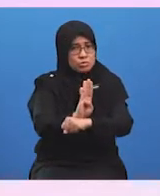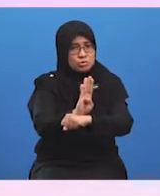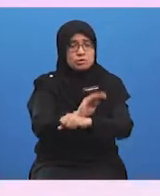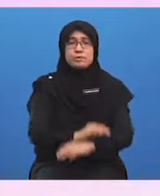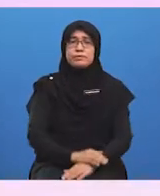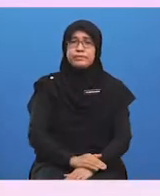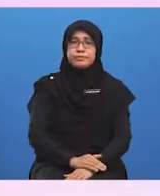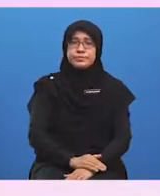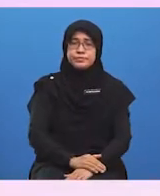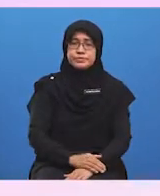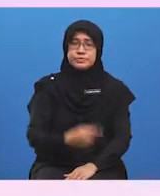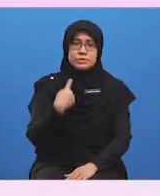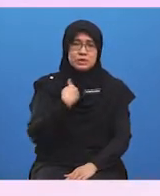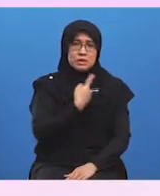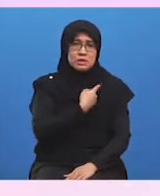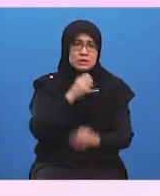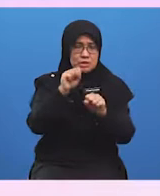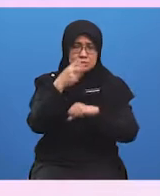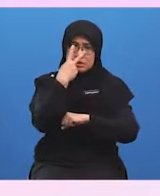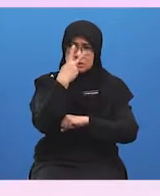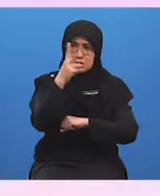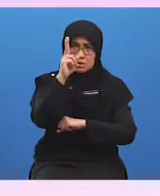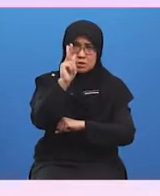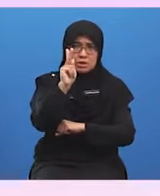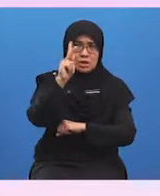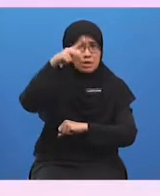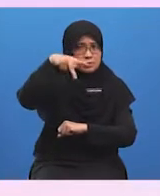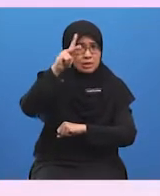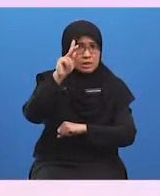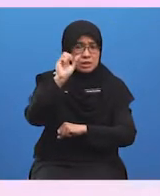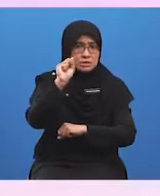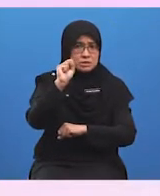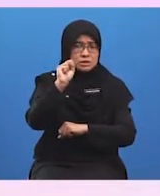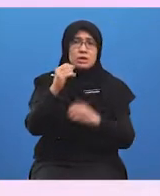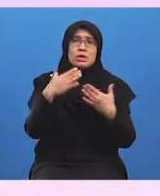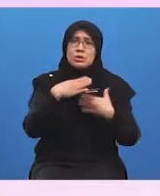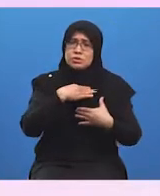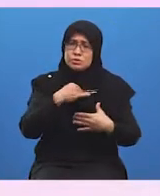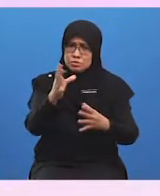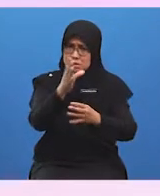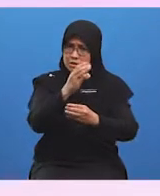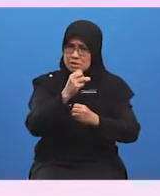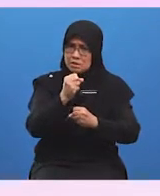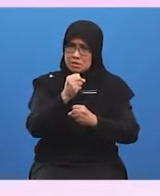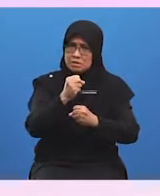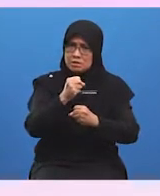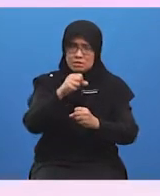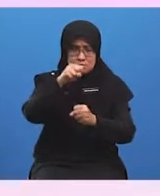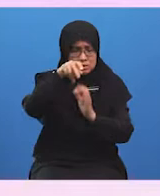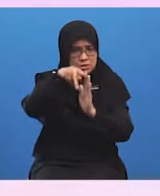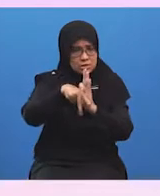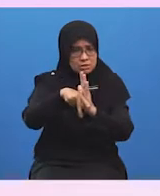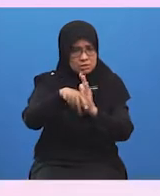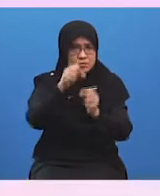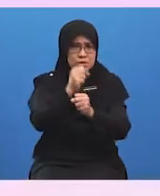boleh lihat kebanyakan PKS suka mengambil pekerja asing disebabkan kos bayaran upah yang